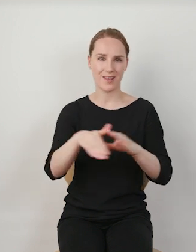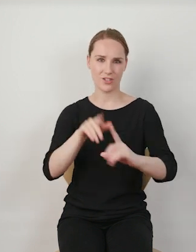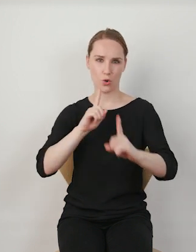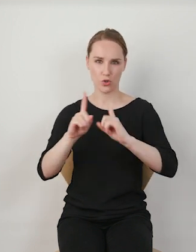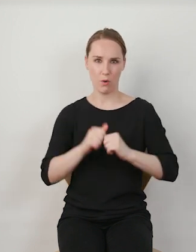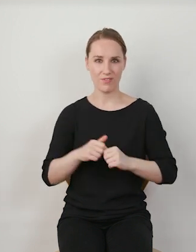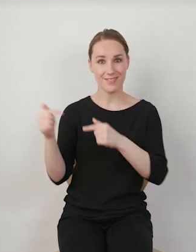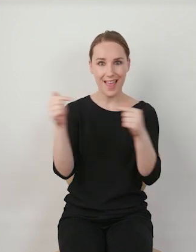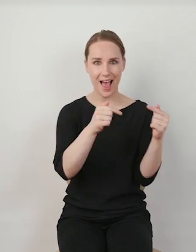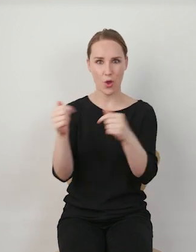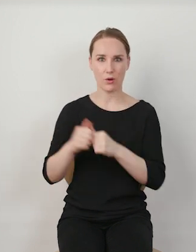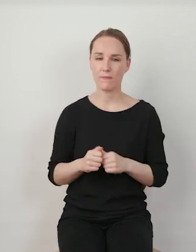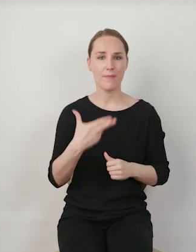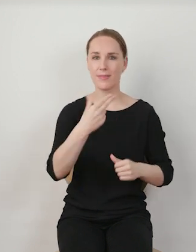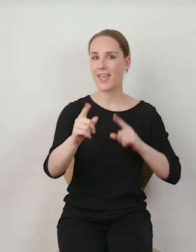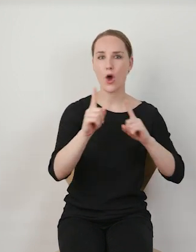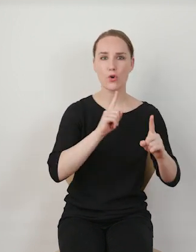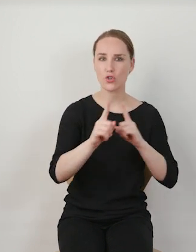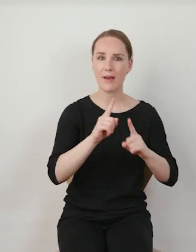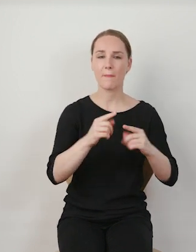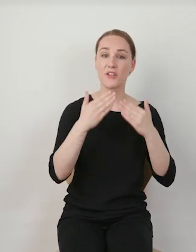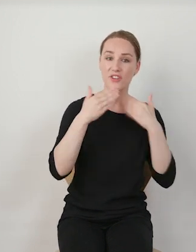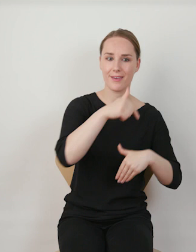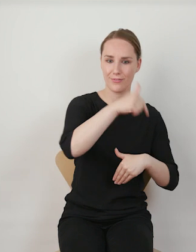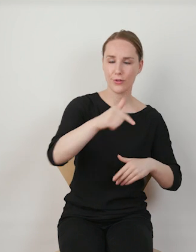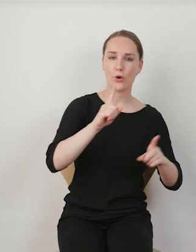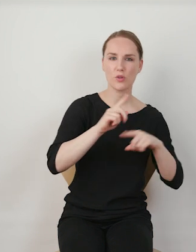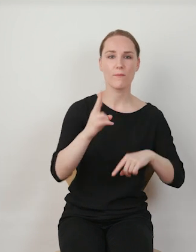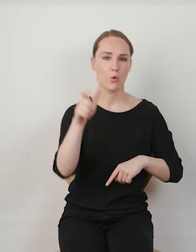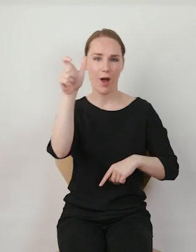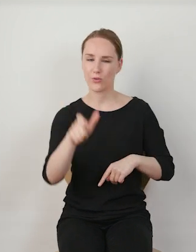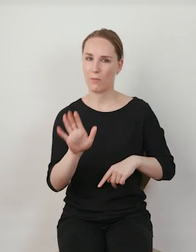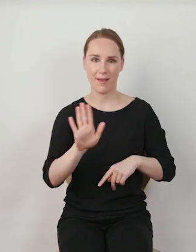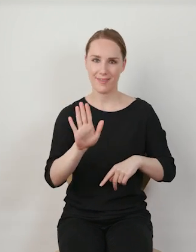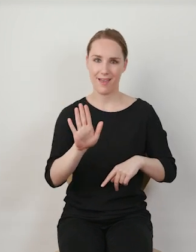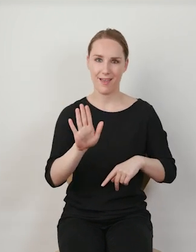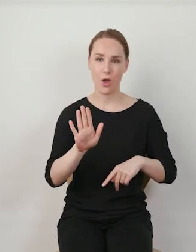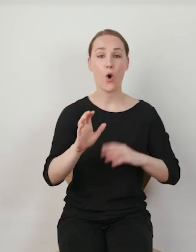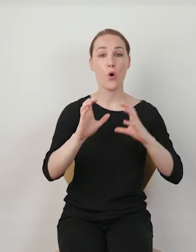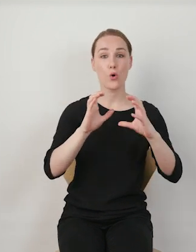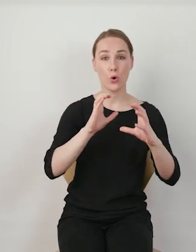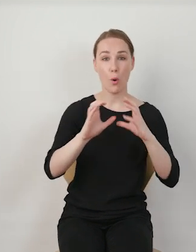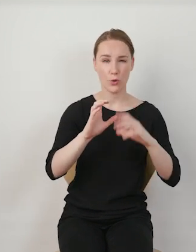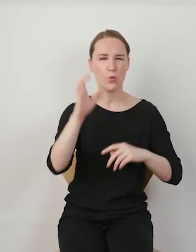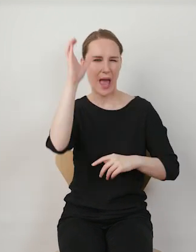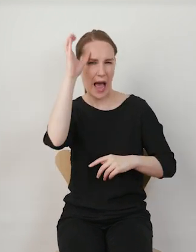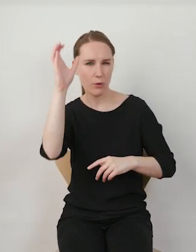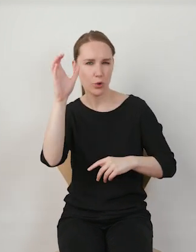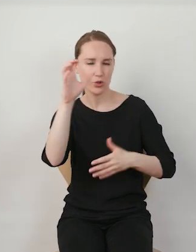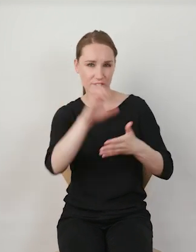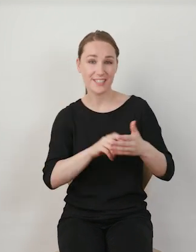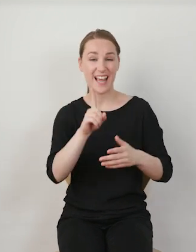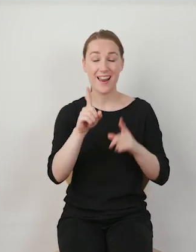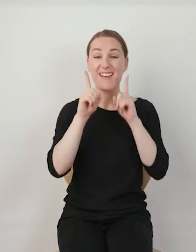rozmowy, dialogu. Nie rozmawiamy za pośrednictwem TikToka z drugim człowiekiem, komunikujemy się z twórcą, ale tak naprawdę